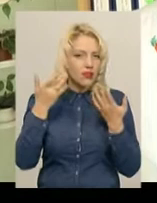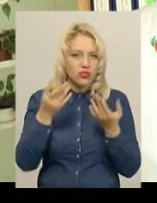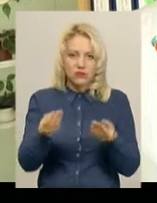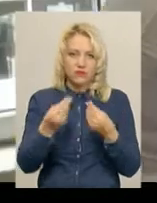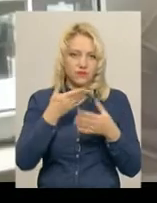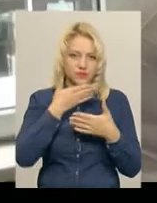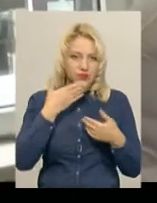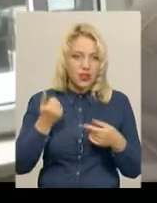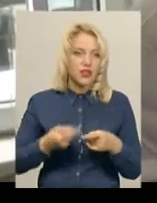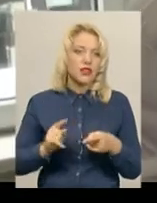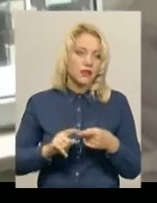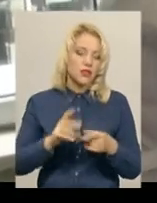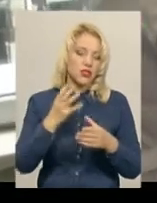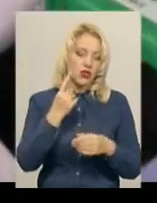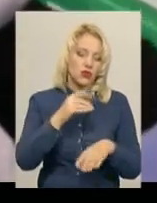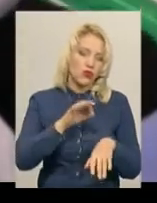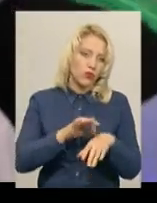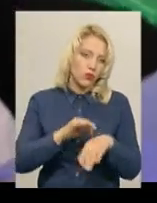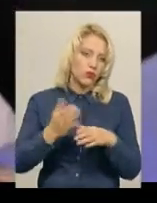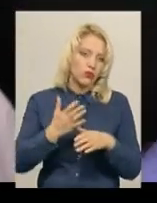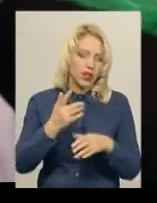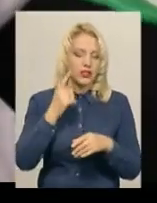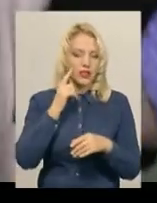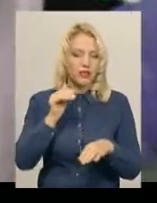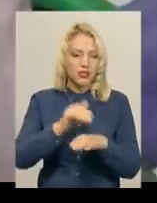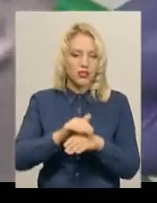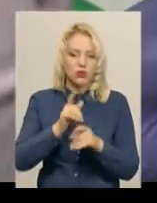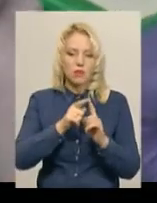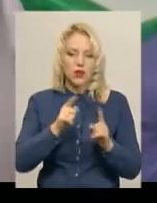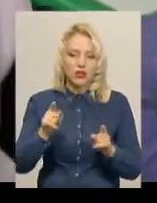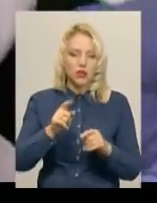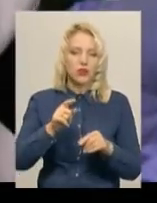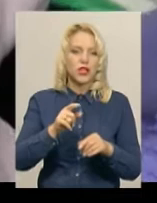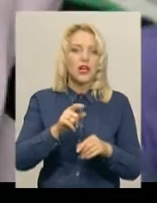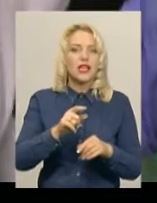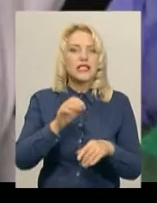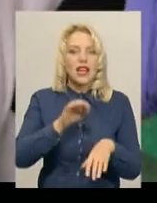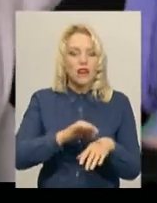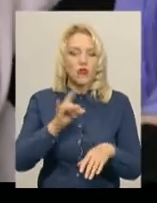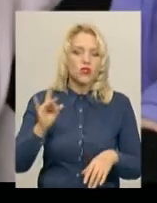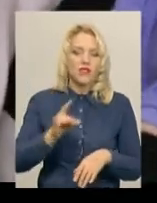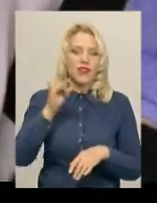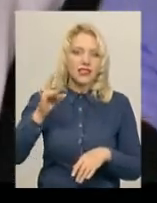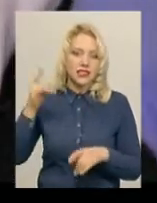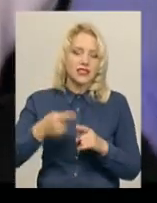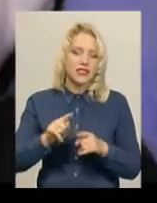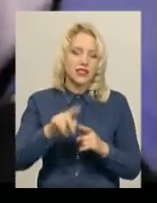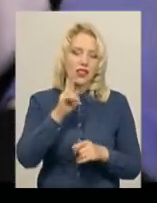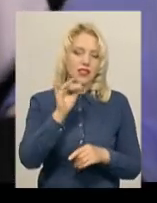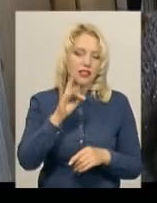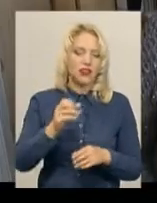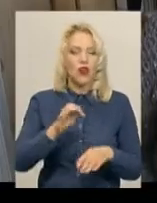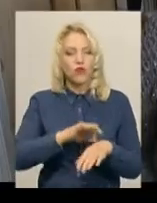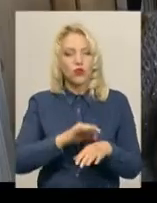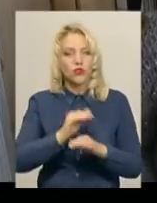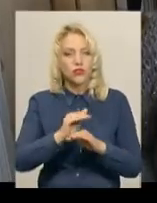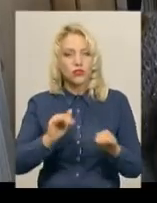призводить. Ще однією хворобою, на яку медики фіксують підйом захворюваності в рази, є кір. Хворіють дорослі і діти різного віку.